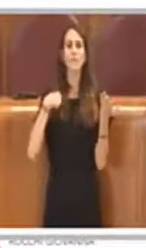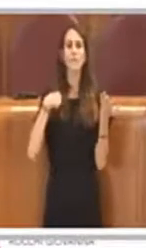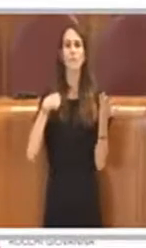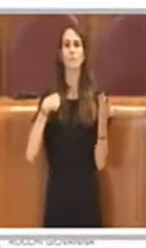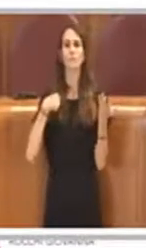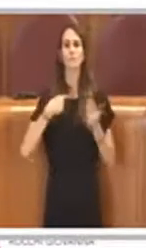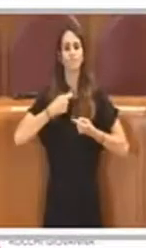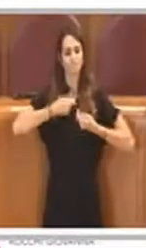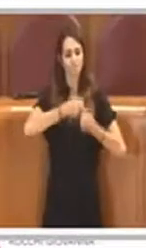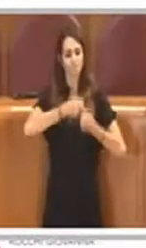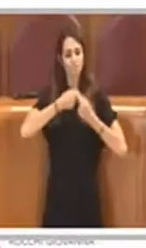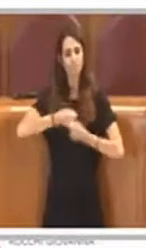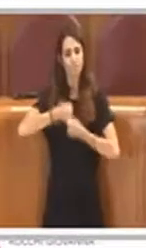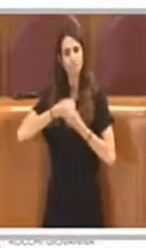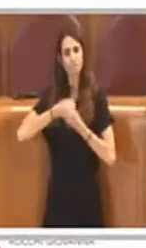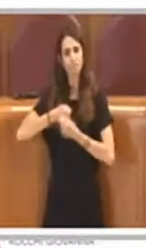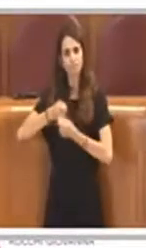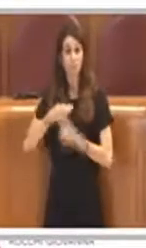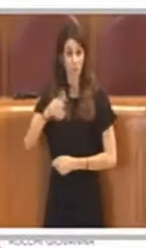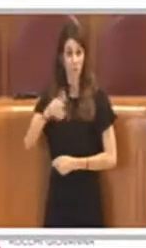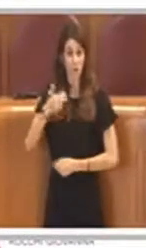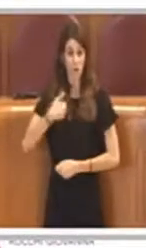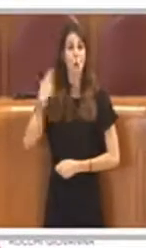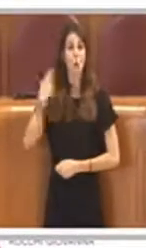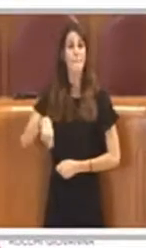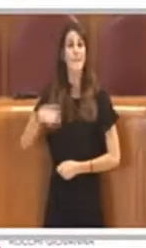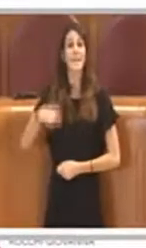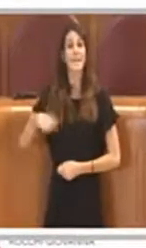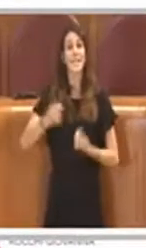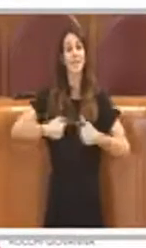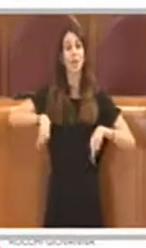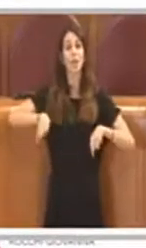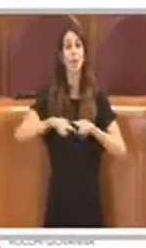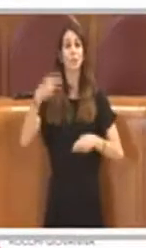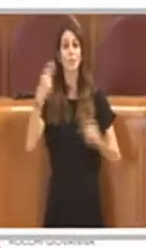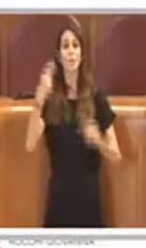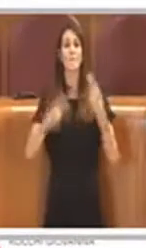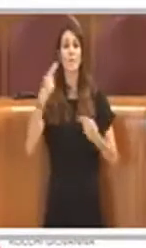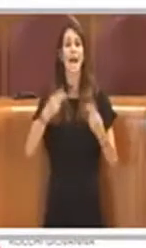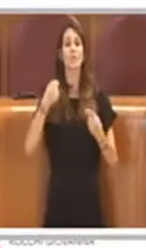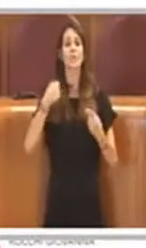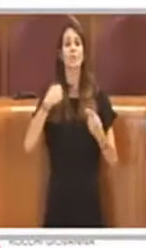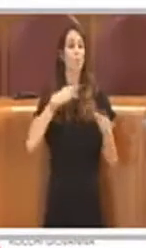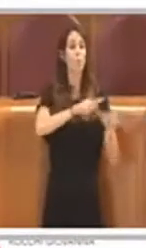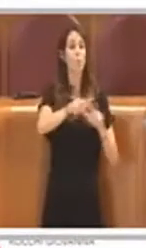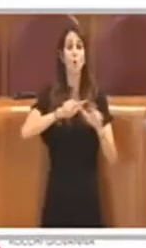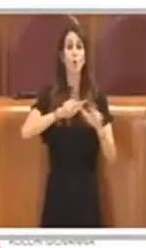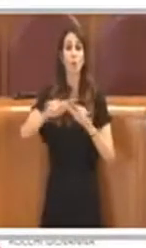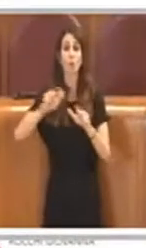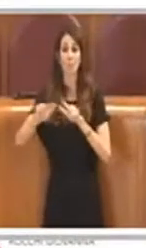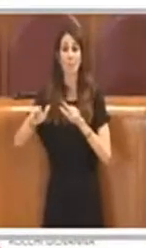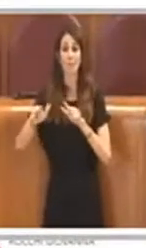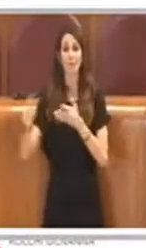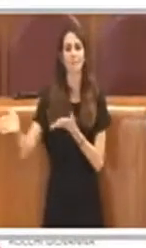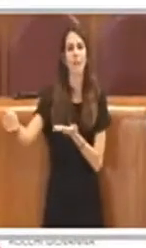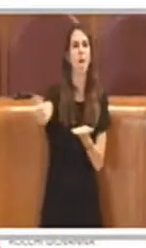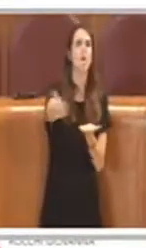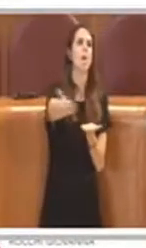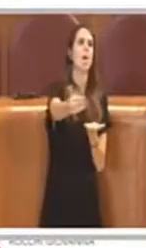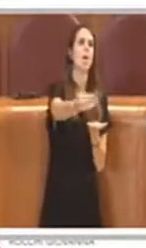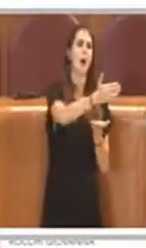veicolatore, essendo il Presidente della Commissione Bilancio, di richieste da parte dei municipi governati dal Partito Democratico.